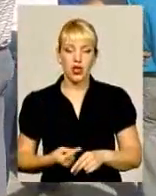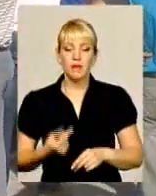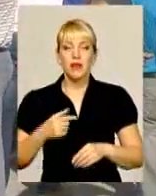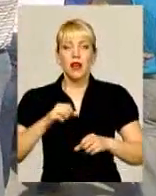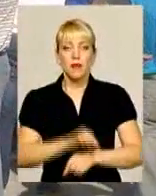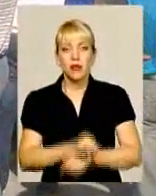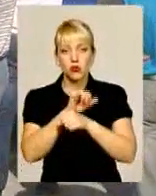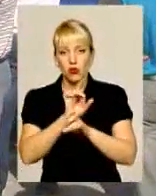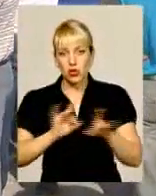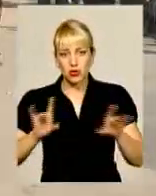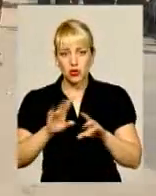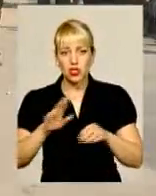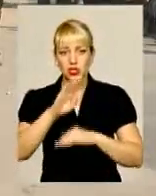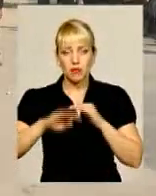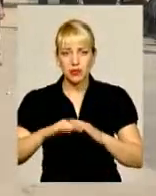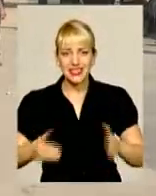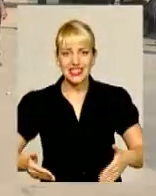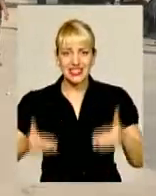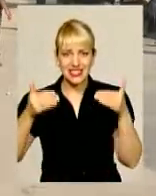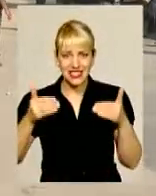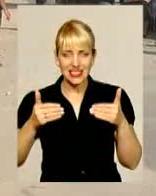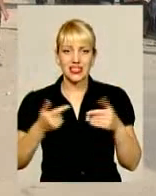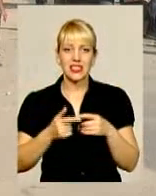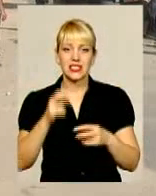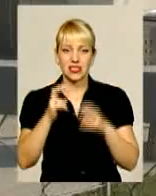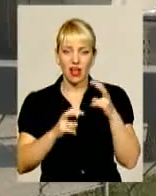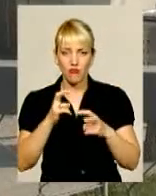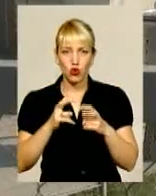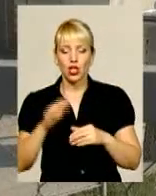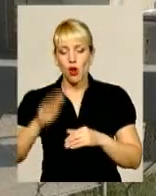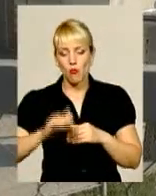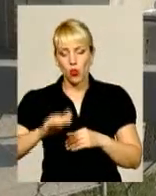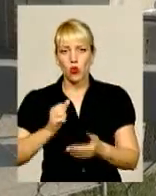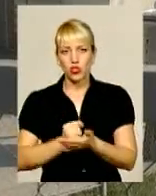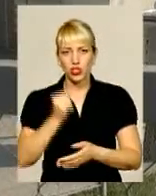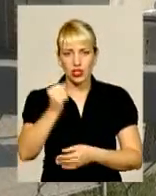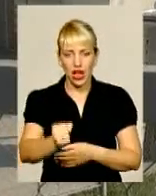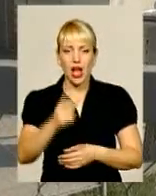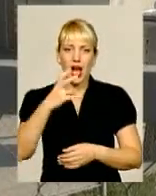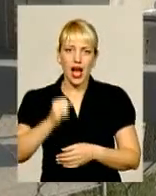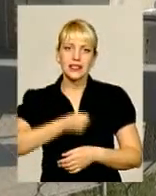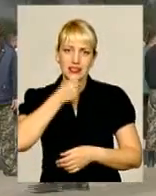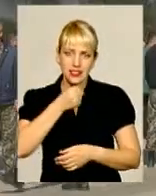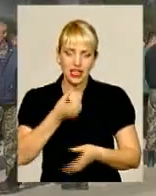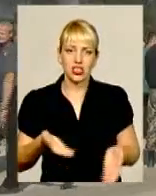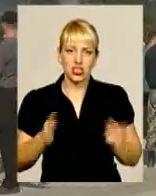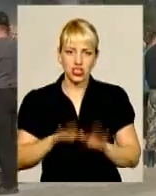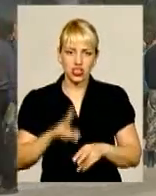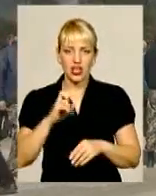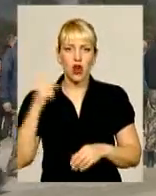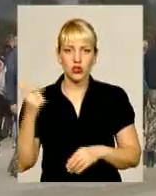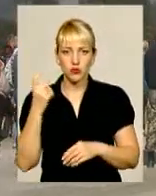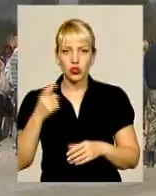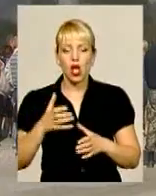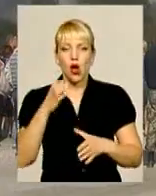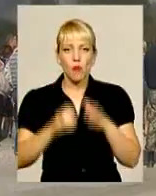розповідають, під стіни заводу родини делегували молодших і міцніших. Старші лишилися на господарстві. Продовжують доїти корів, але вже не знають, що